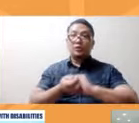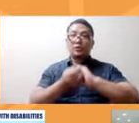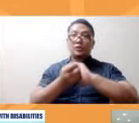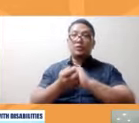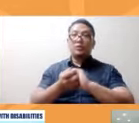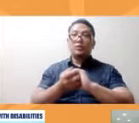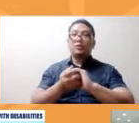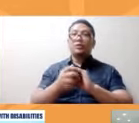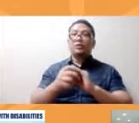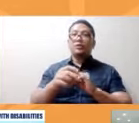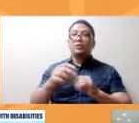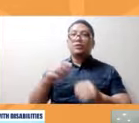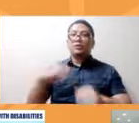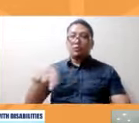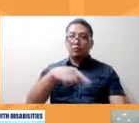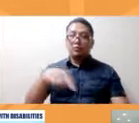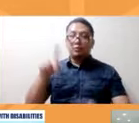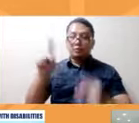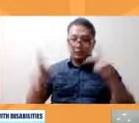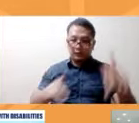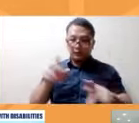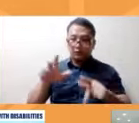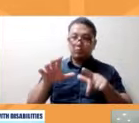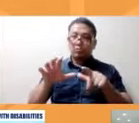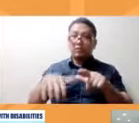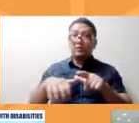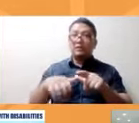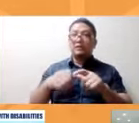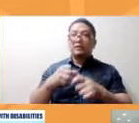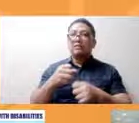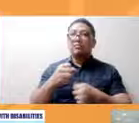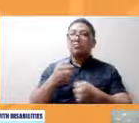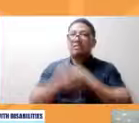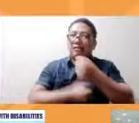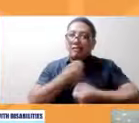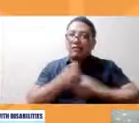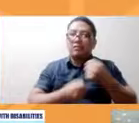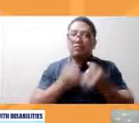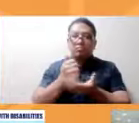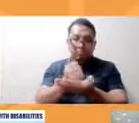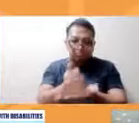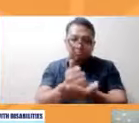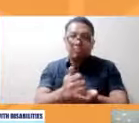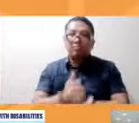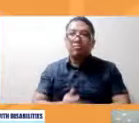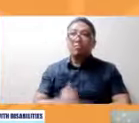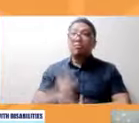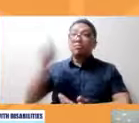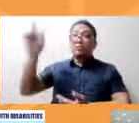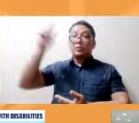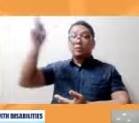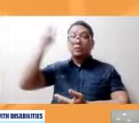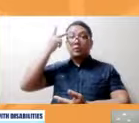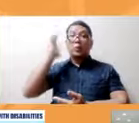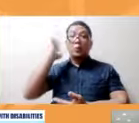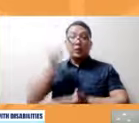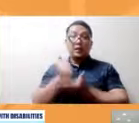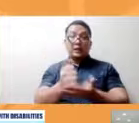with disability Kasi yung mga ulit ito, aaksin na rin pag may media.